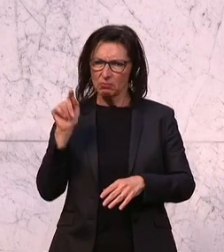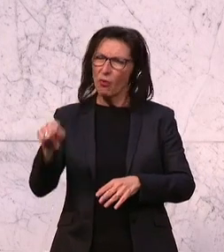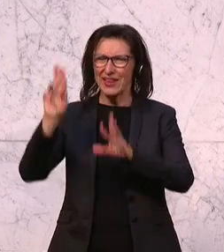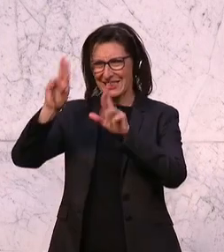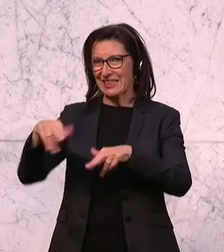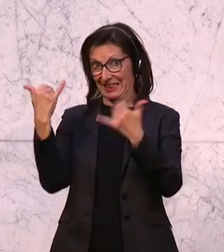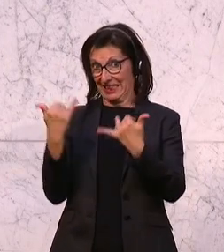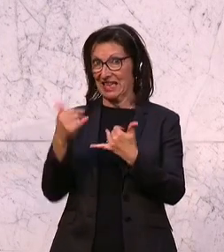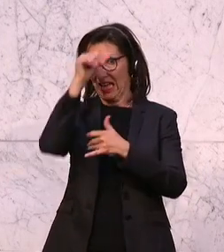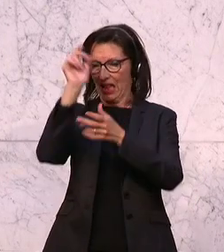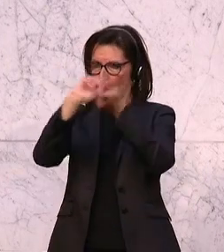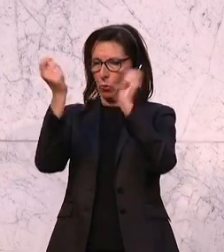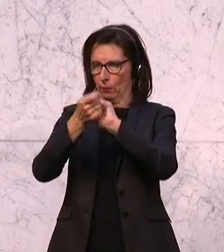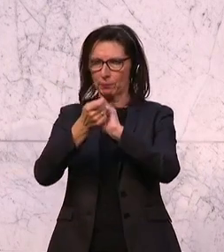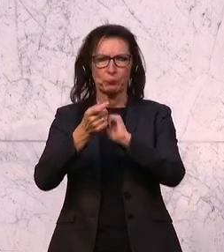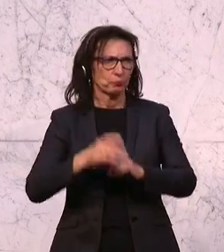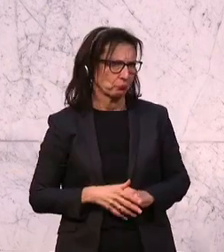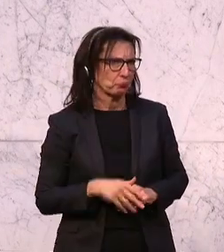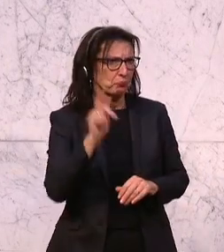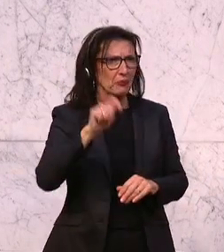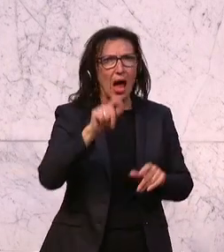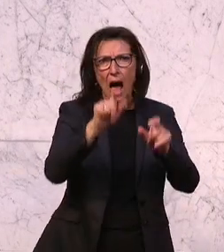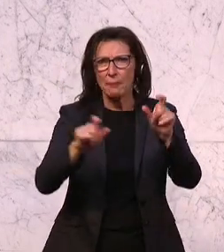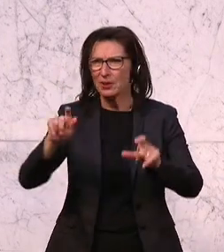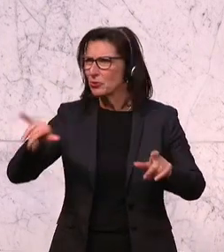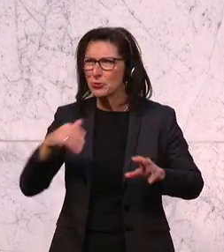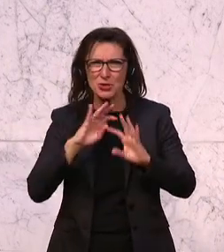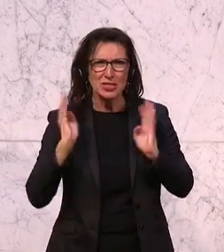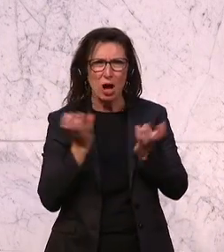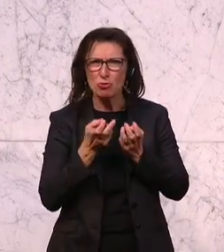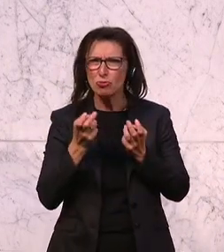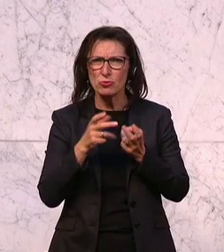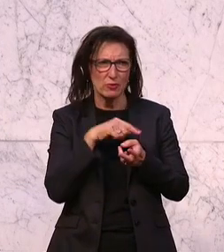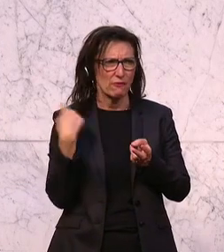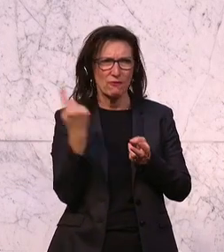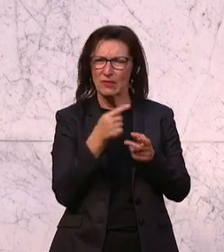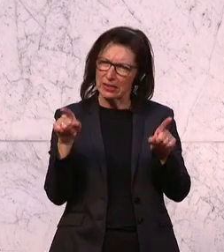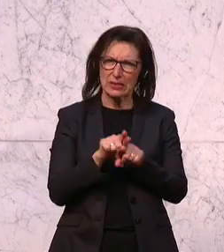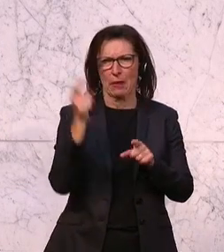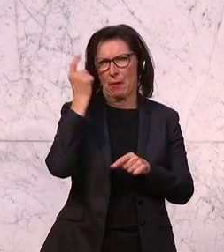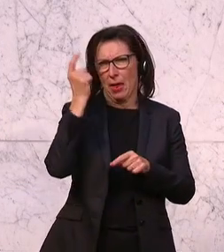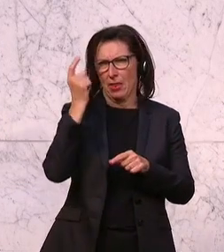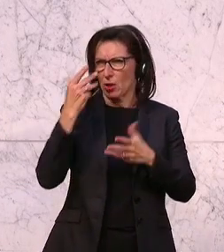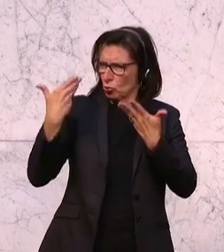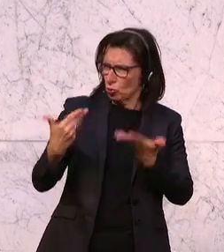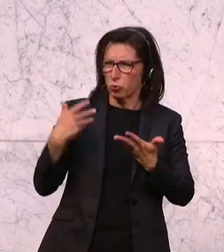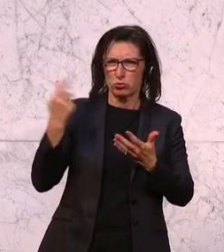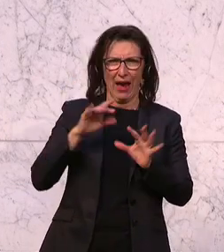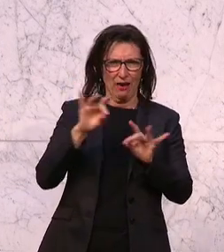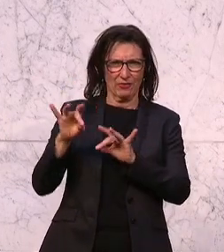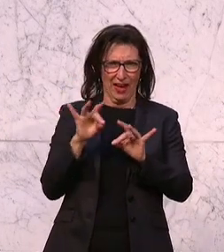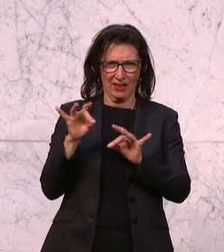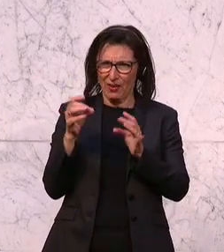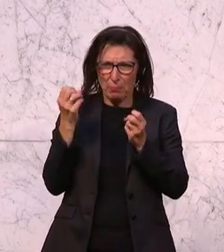werte Abgeordnete, wir waren uns alle einig im Justizausschuss, dass Straftaten dieser Art, wenn sie einmal